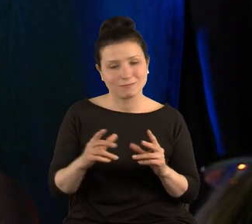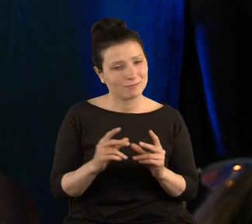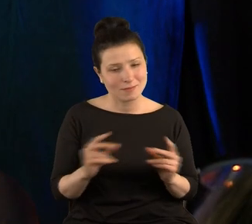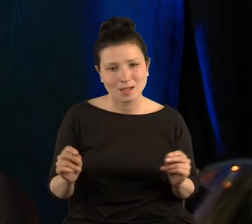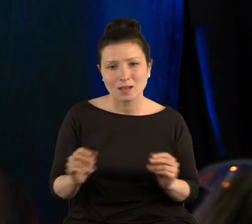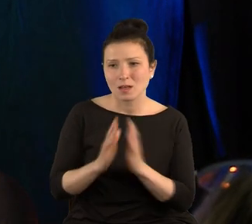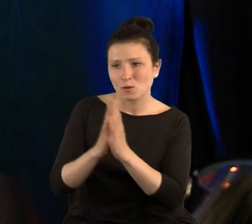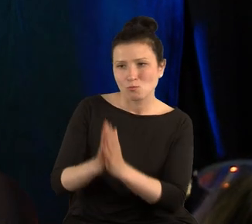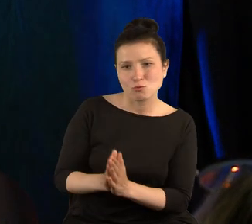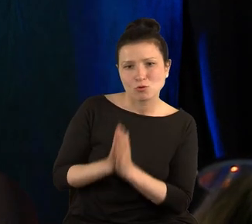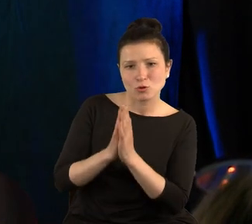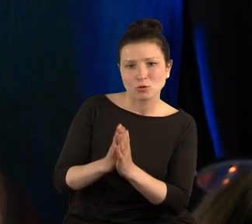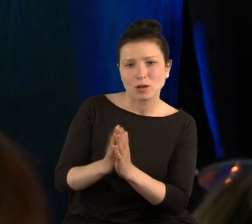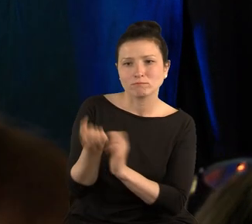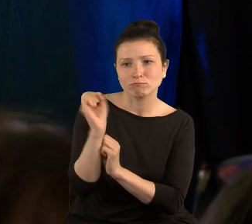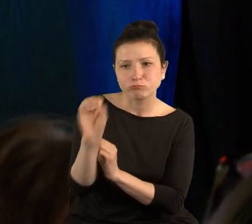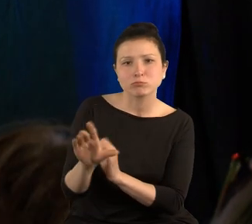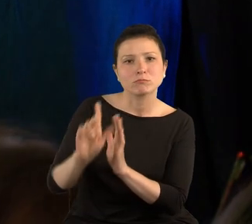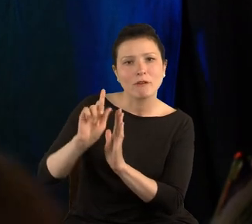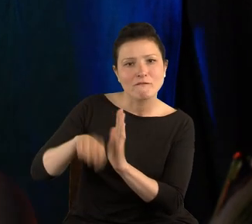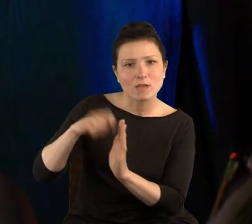o emisję